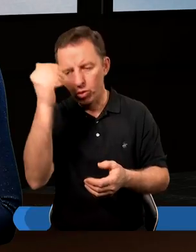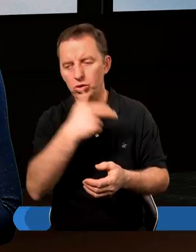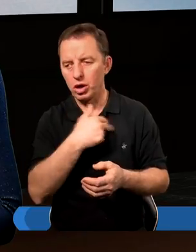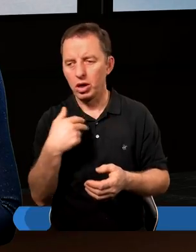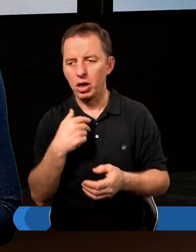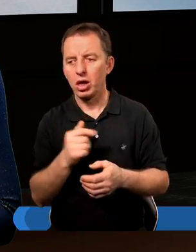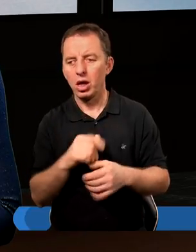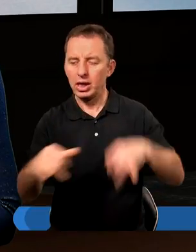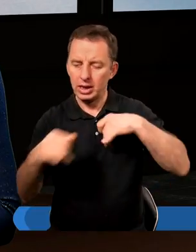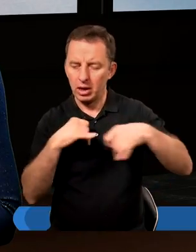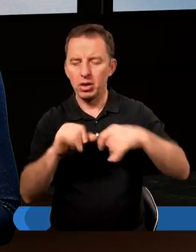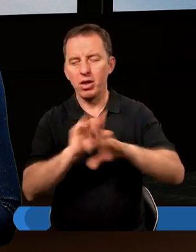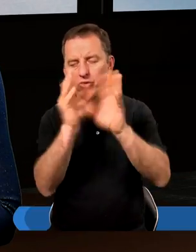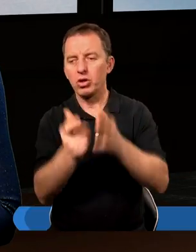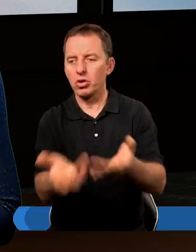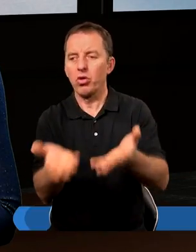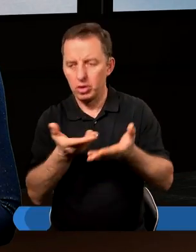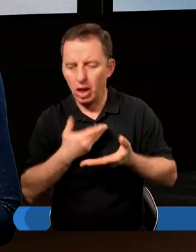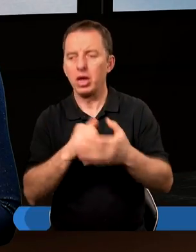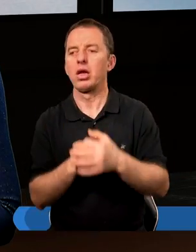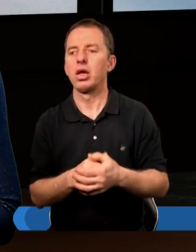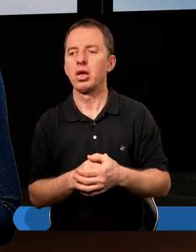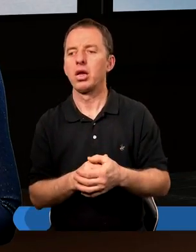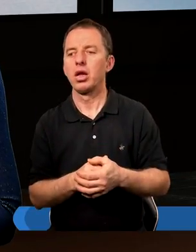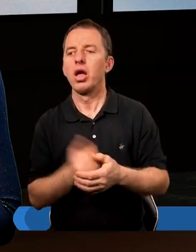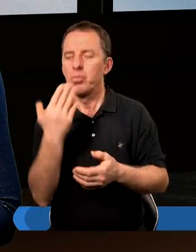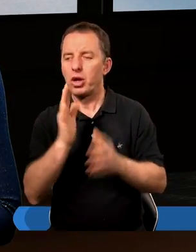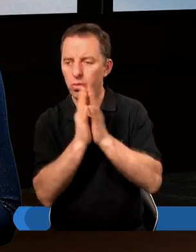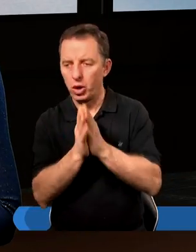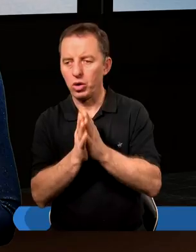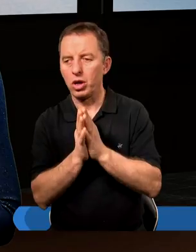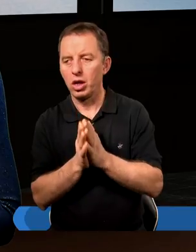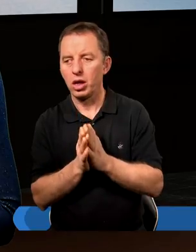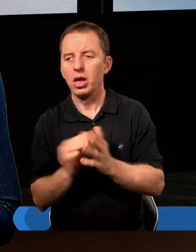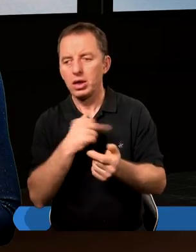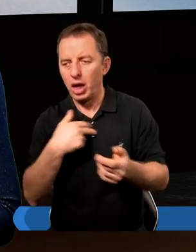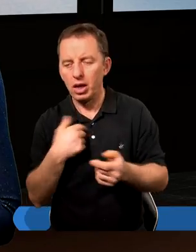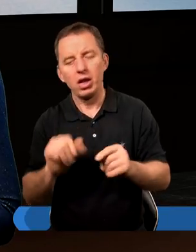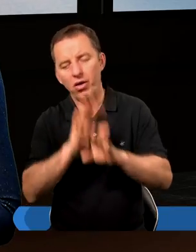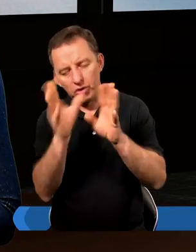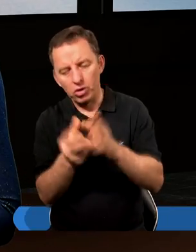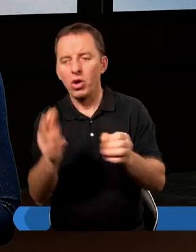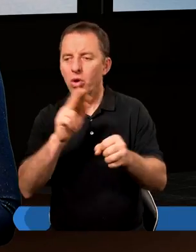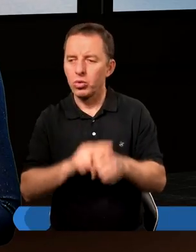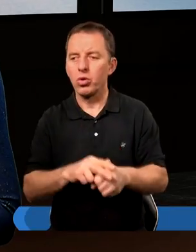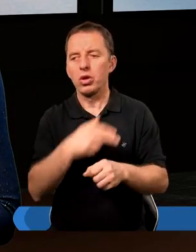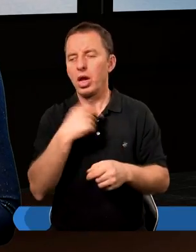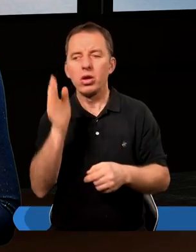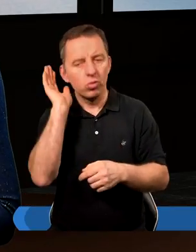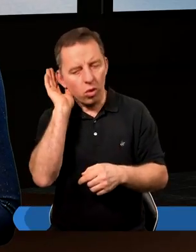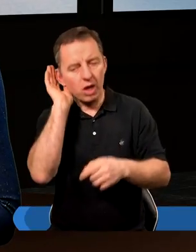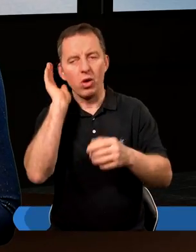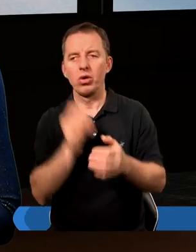uczysz nas dysponować tym wszystkim, co nam dajesz. Bardzo Cię proszę za nas i za wszystkimi, którzy nas